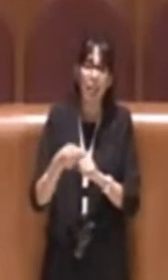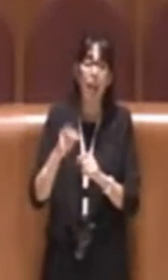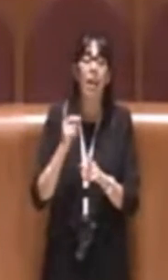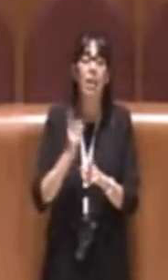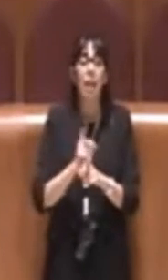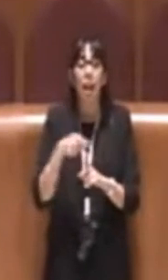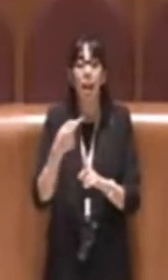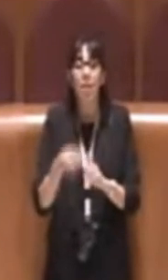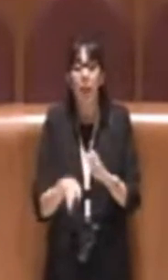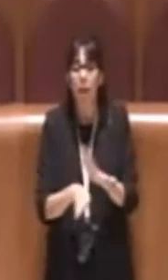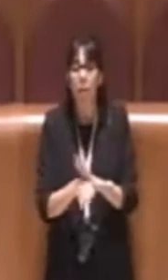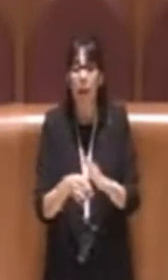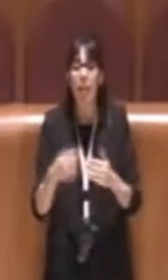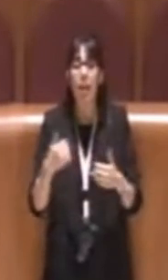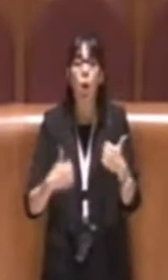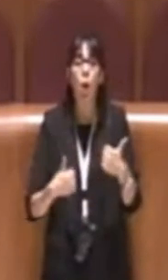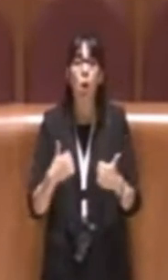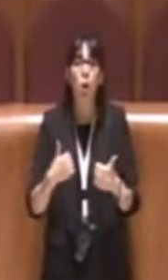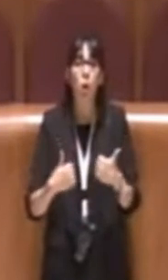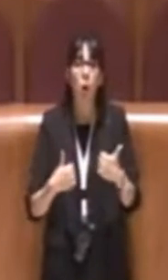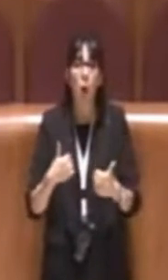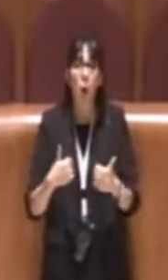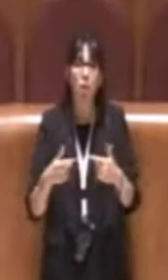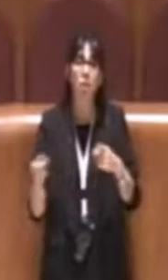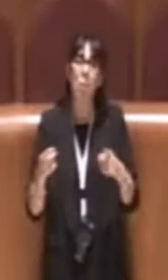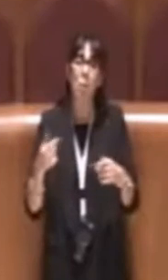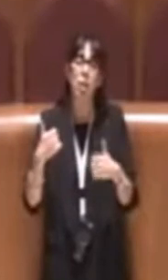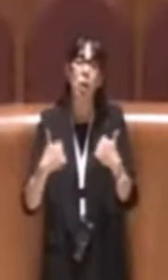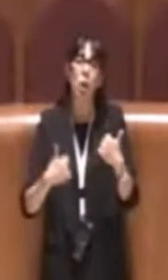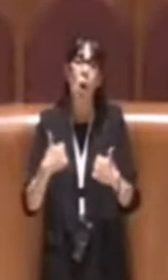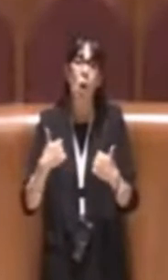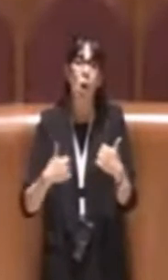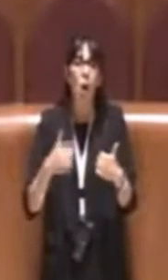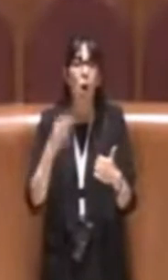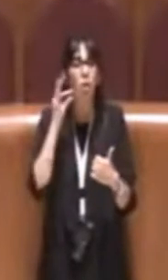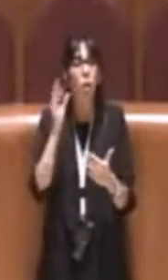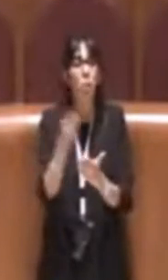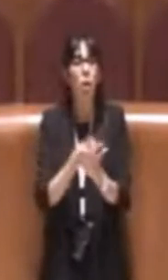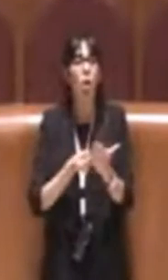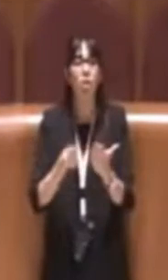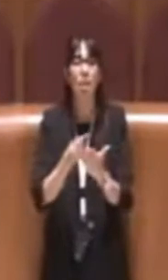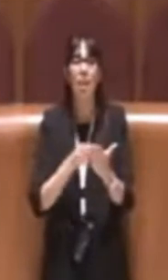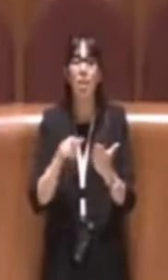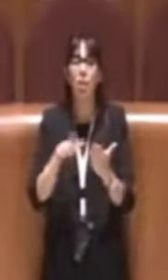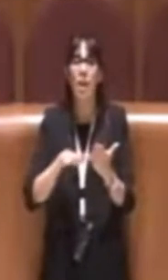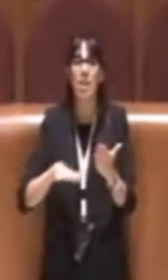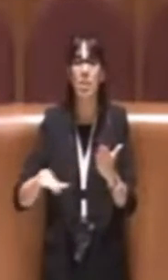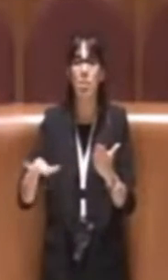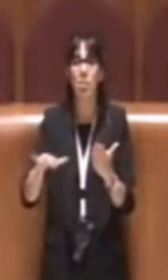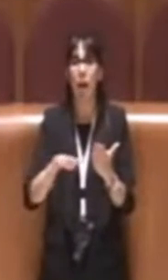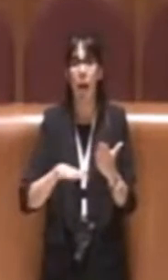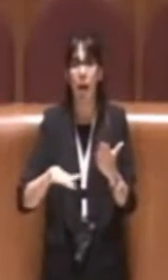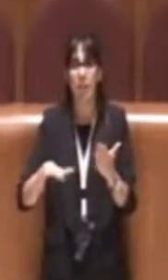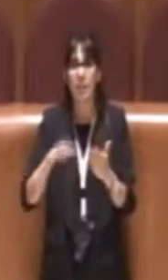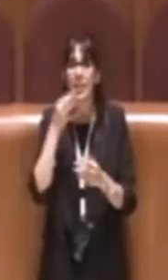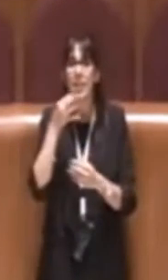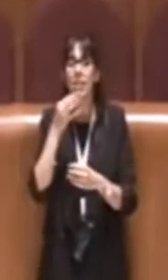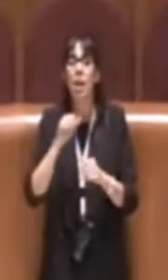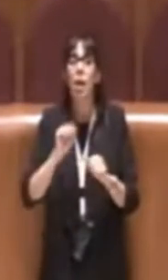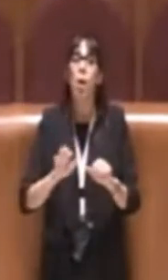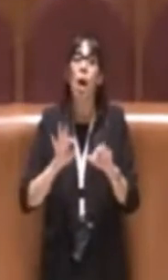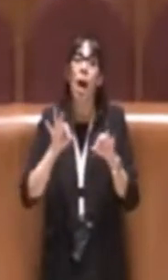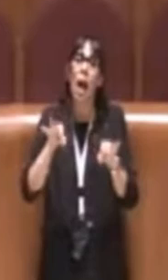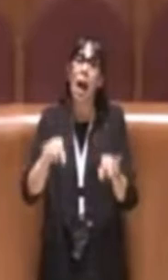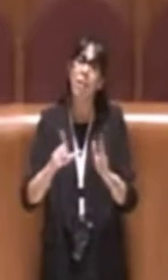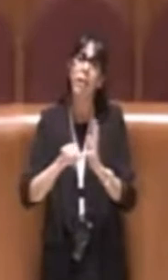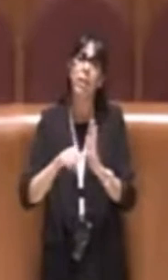la fase del concorso per la progettazione di questi spazi in modo da poter arrivare nei